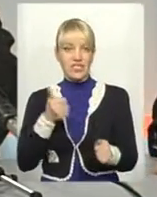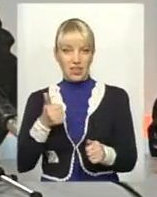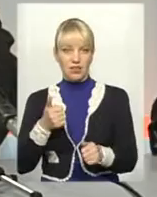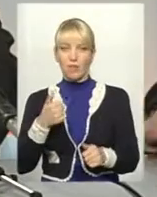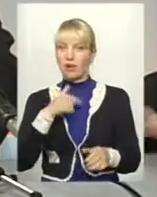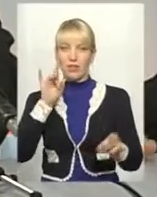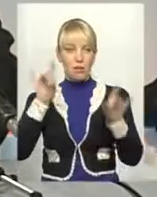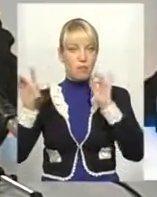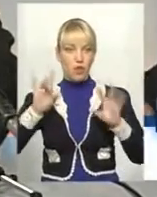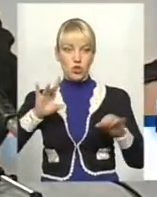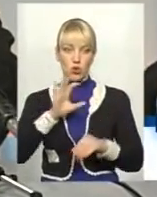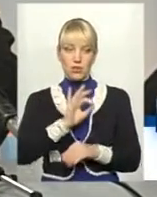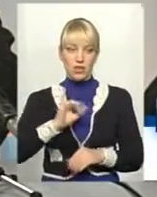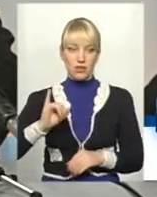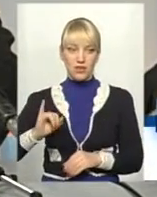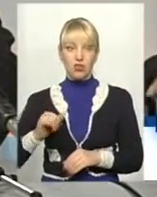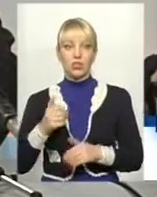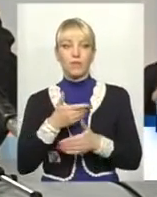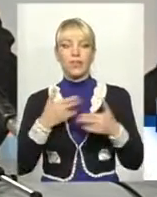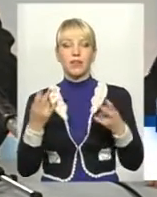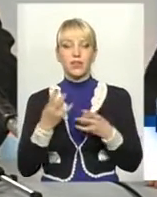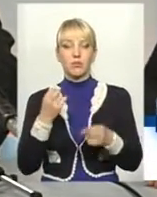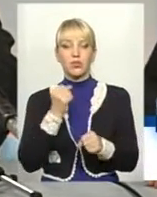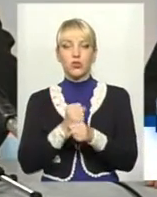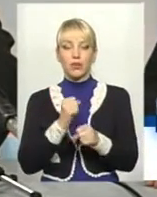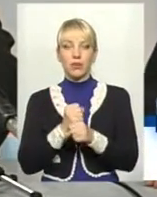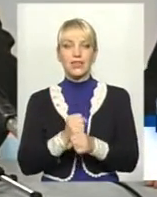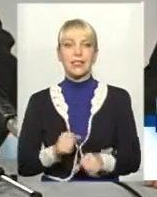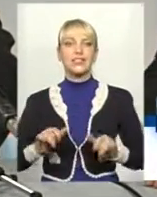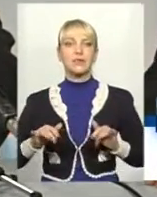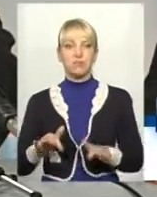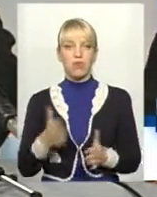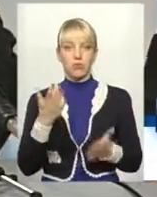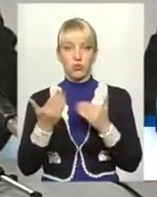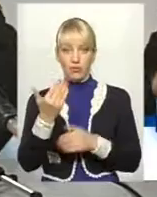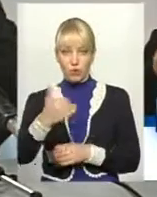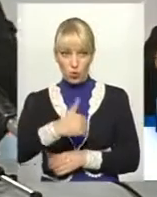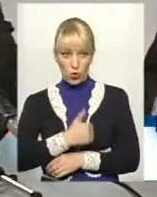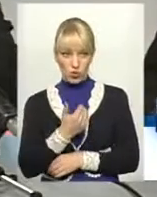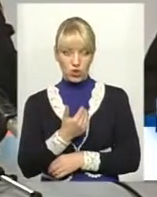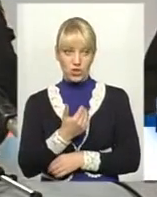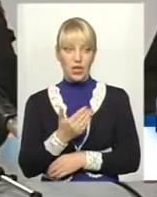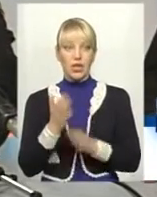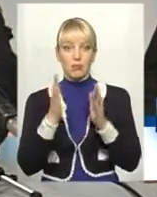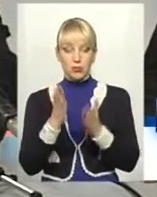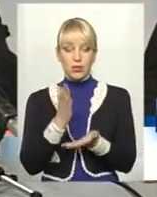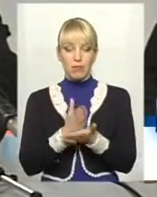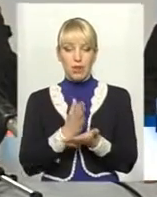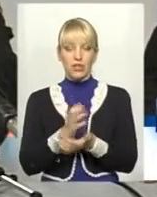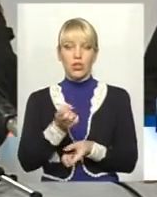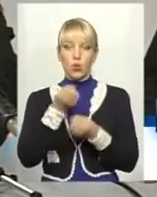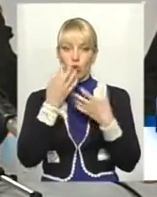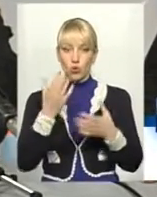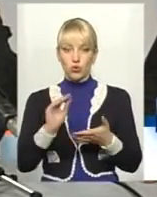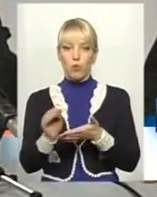піаримося з Алісом Івановичем. Нам треба зробити справу. Якщо ви хочете, ви будете мати і хорошу